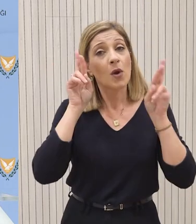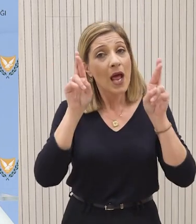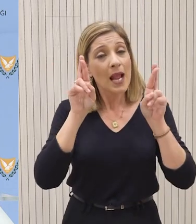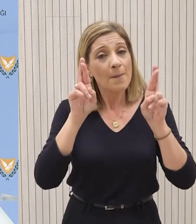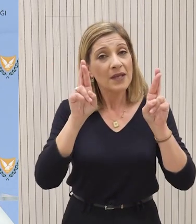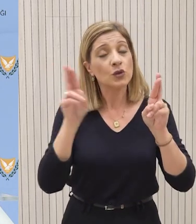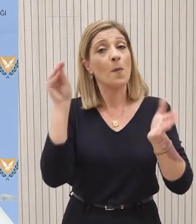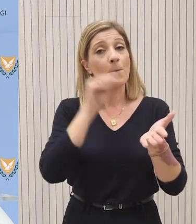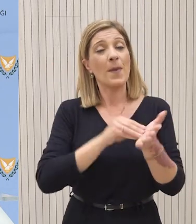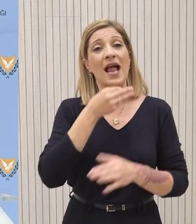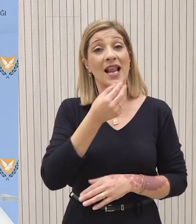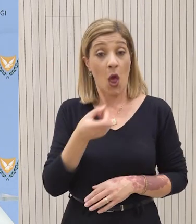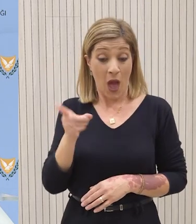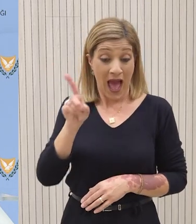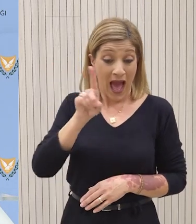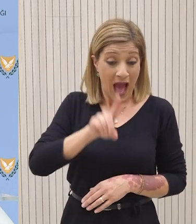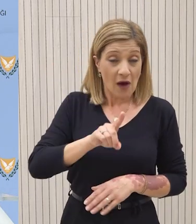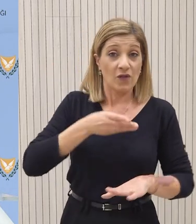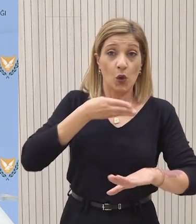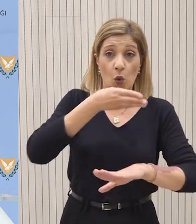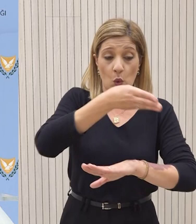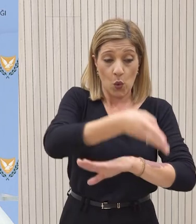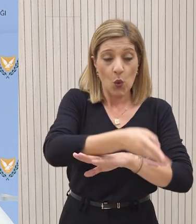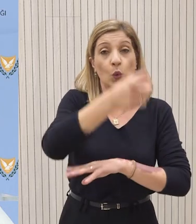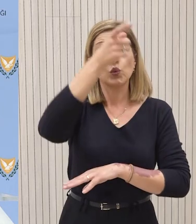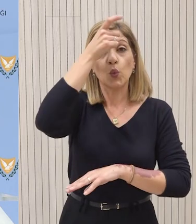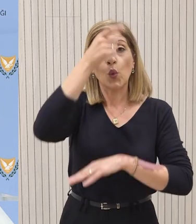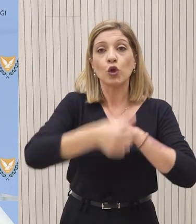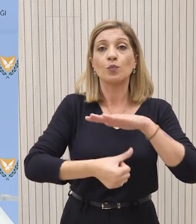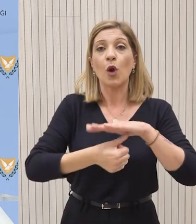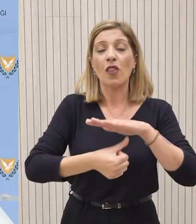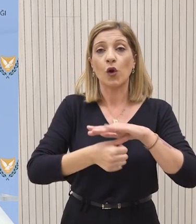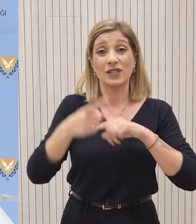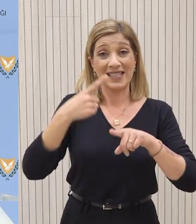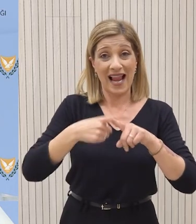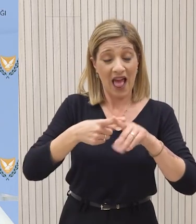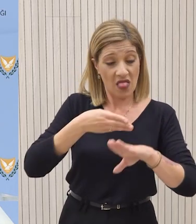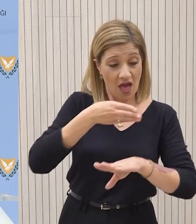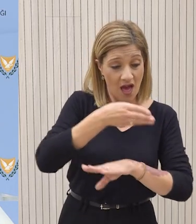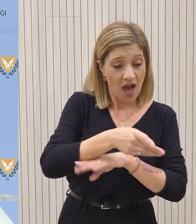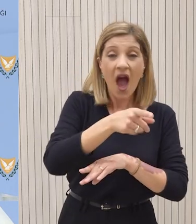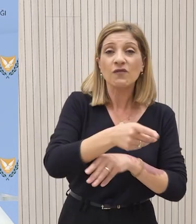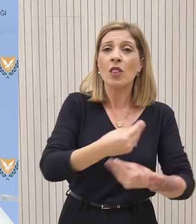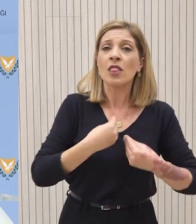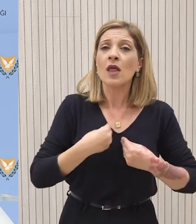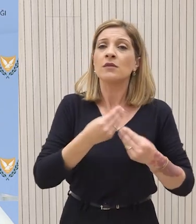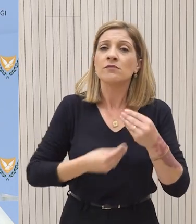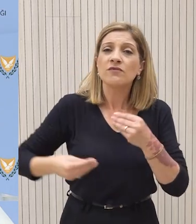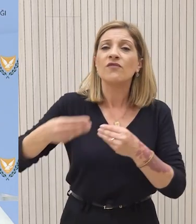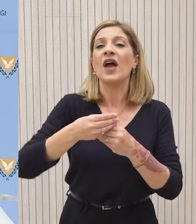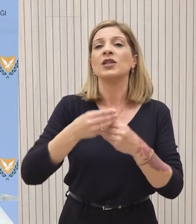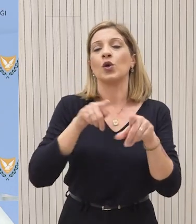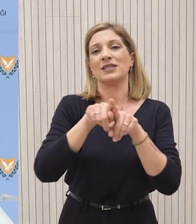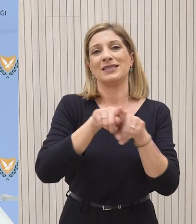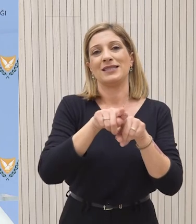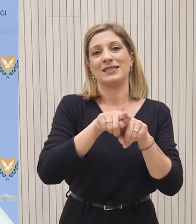ότι η αυριανή επίσκεψη του Τούρκου Πρόεδρου μπορεί να συμβάλλει στην βελτίωση των σχέσεων Ελλάδας και Τουρκίας όπως